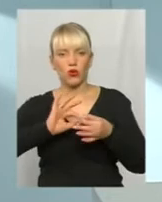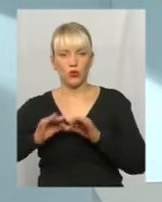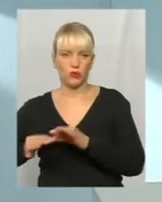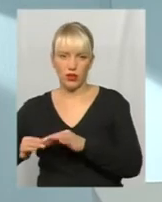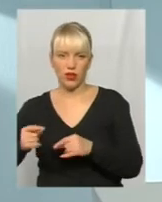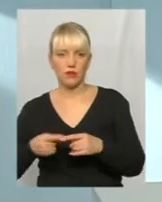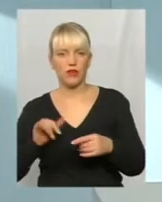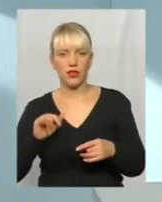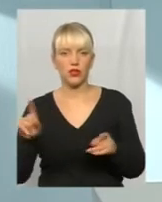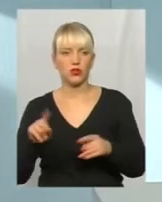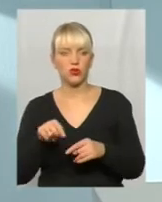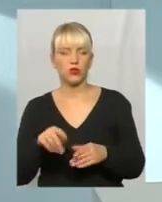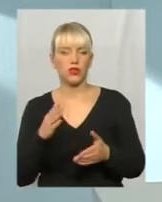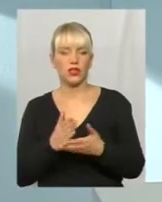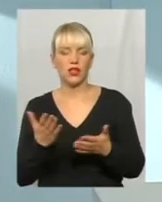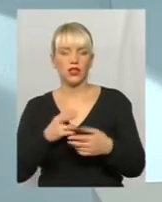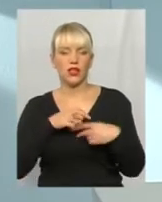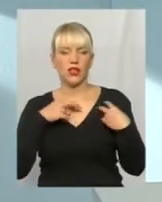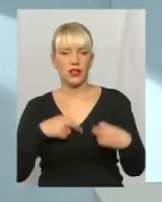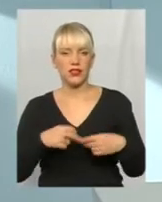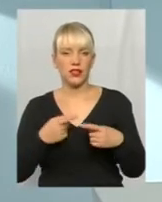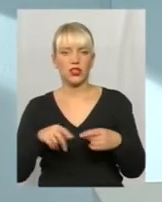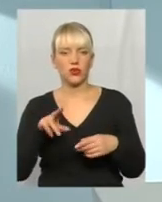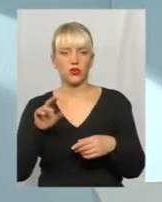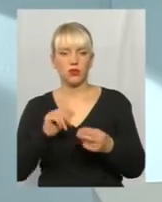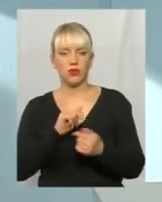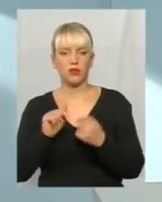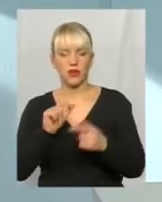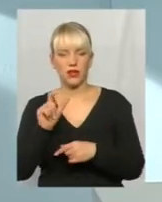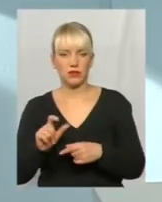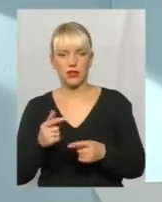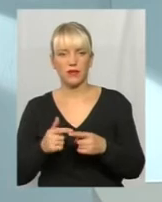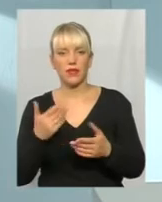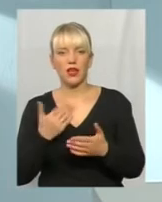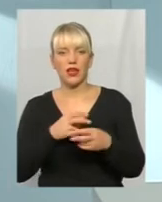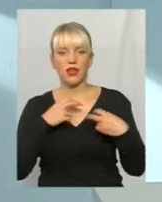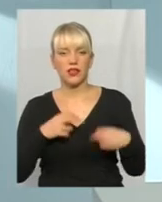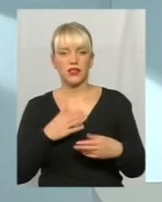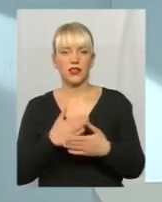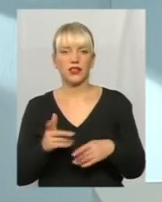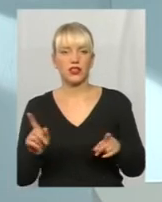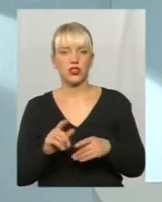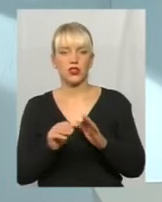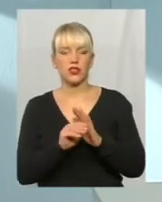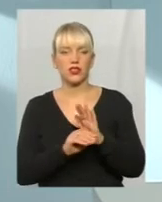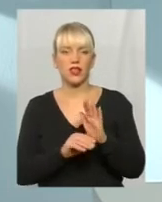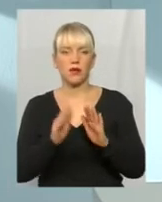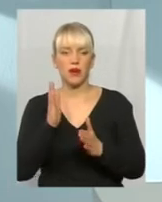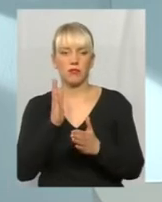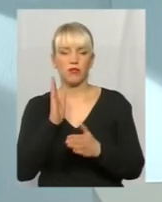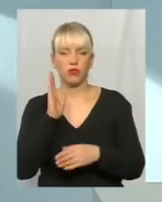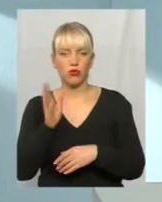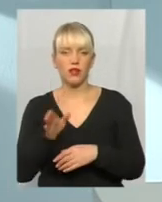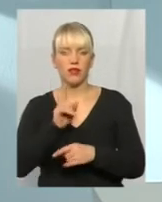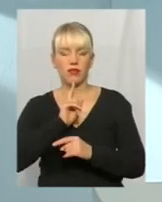Що тут, які є тут ризики з точки зору підприємця? Ризики є, що система буде не